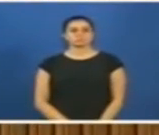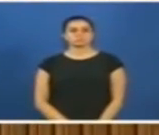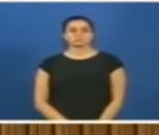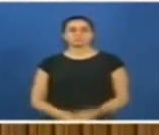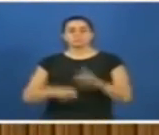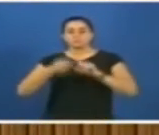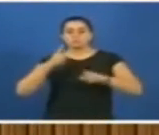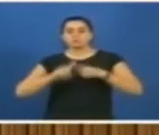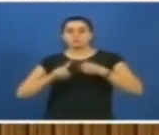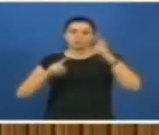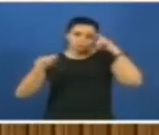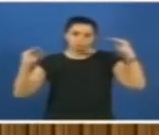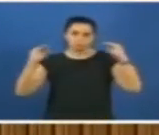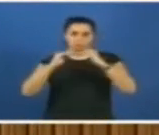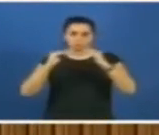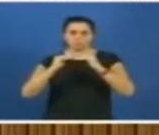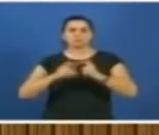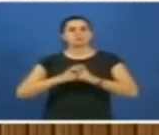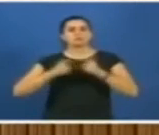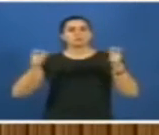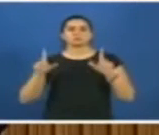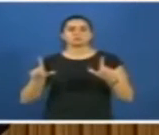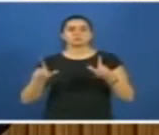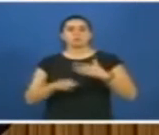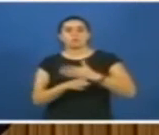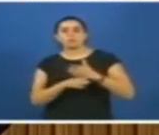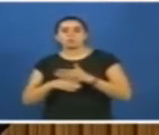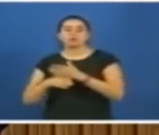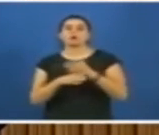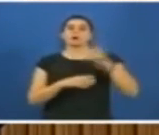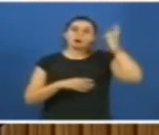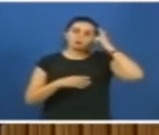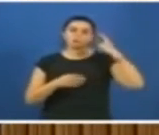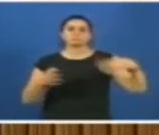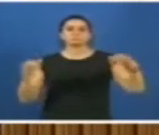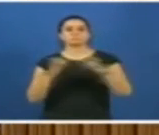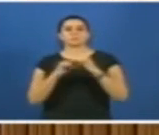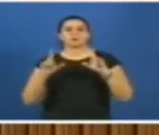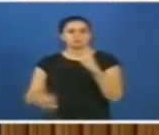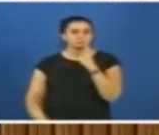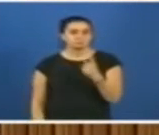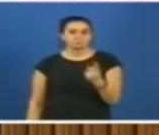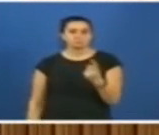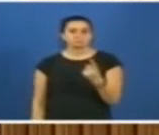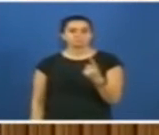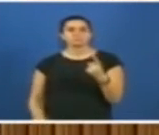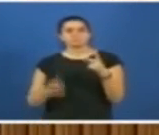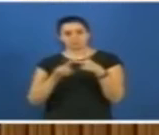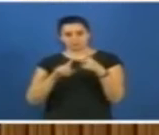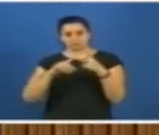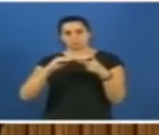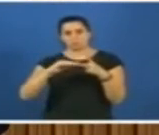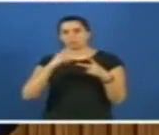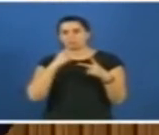Siyasette uzlaşma kültürünü geliştirelim. Ortak aktı egemen kılalım dedim. İkinci madı.